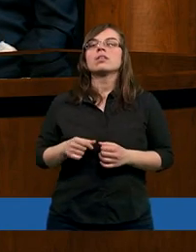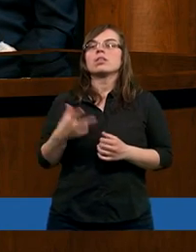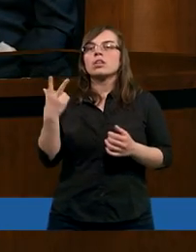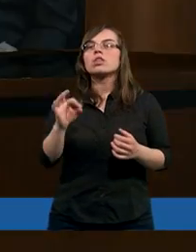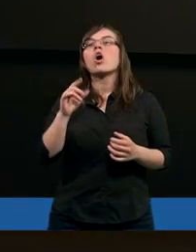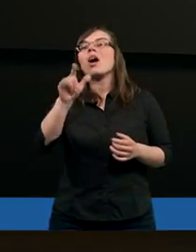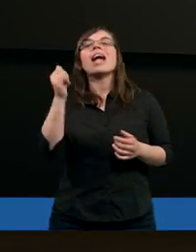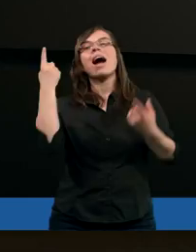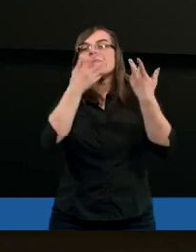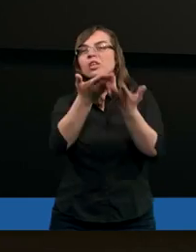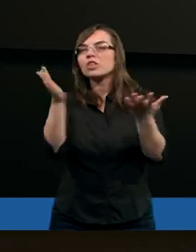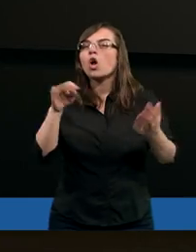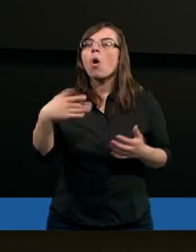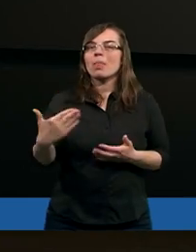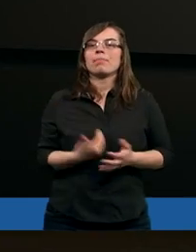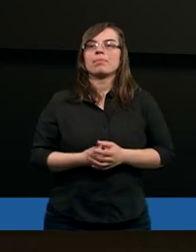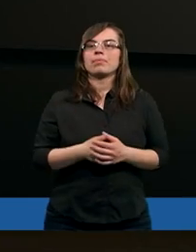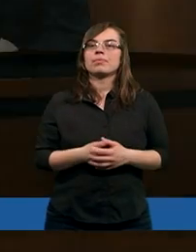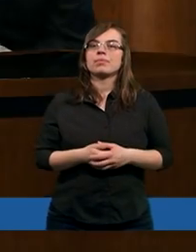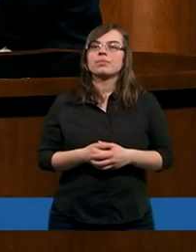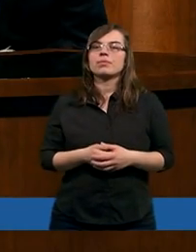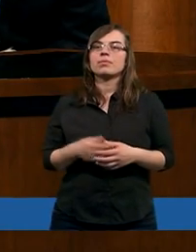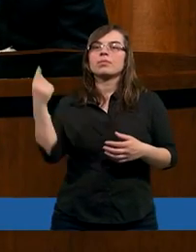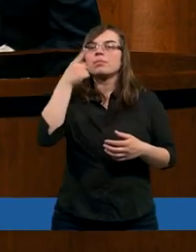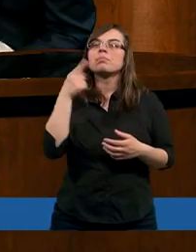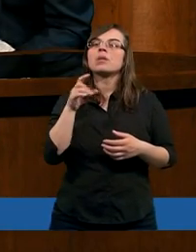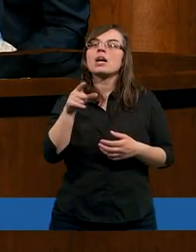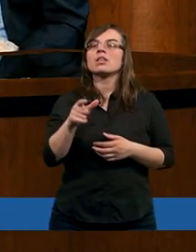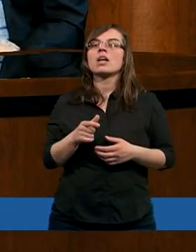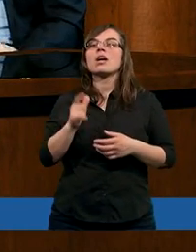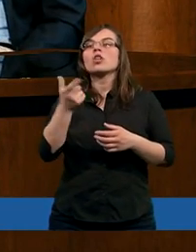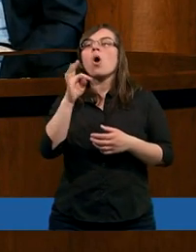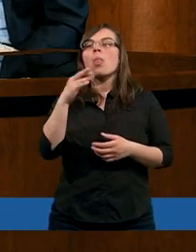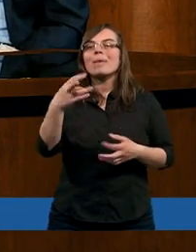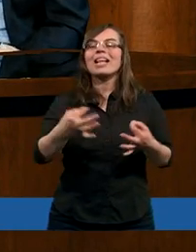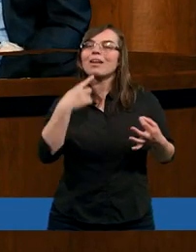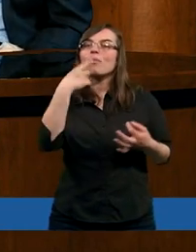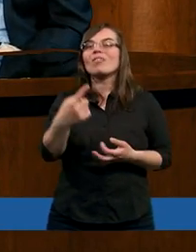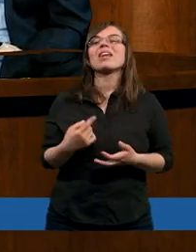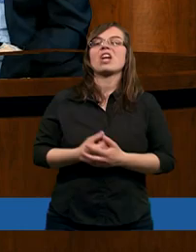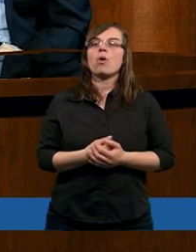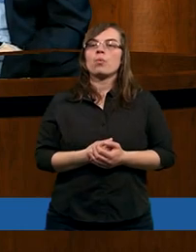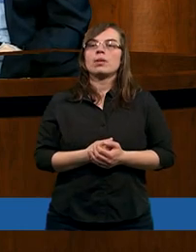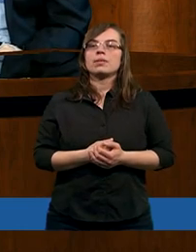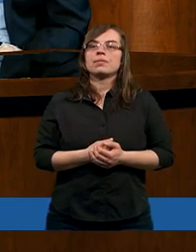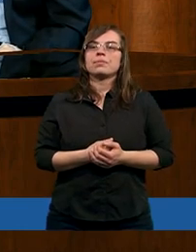No, co myślicie o tym? Dodając do tego, co Tomek teraz powiedział,